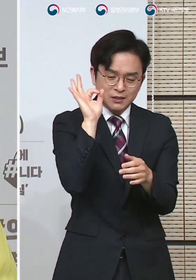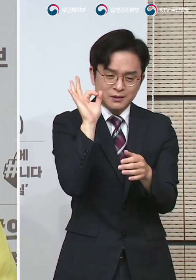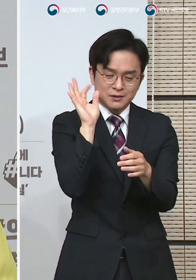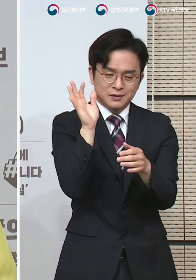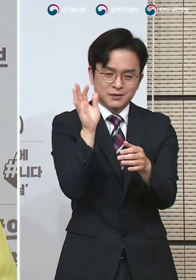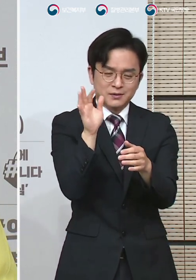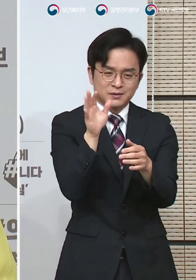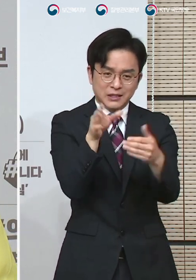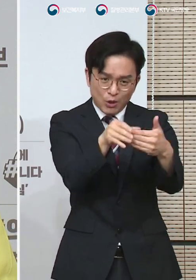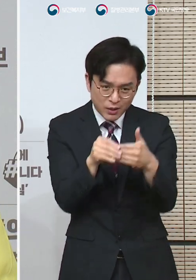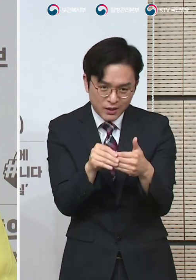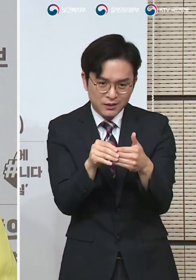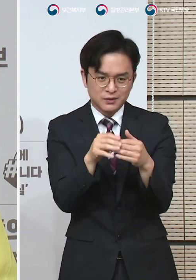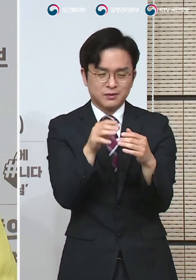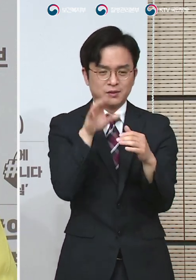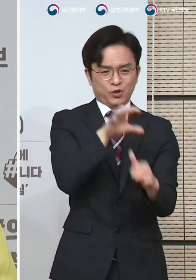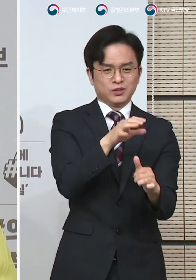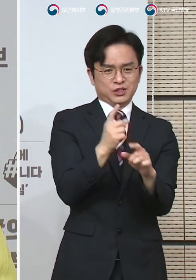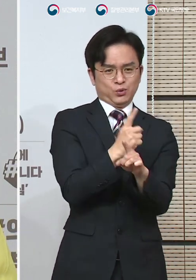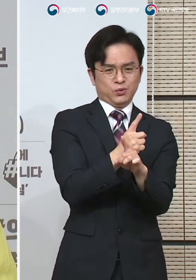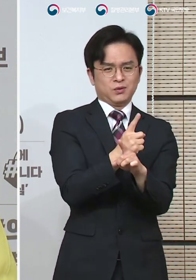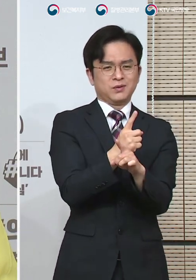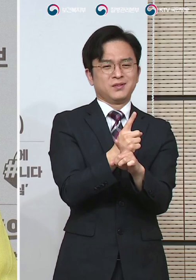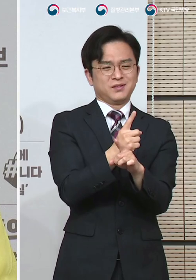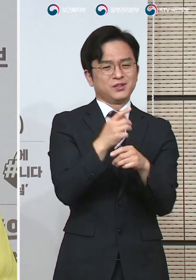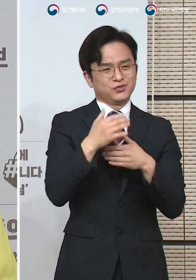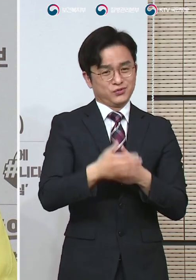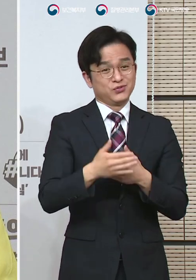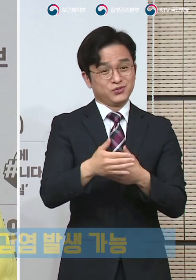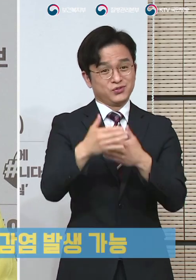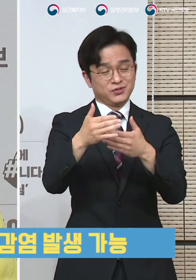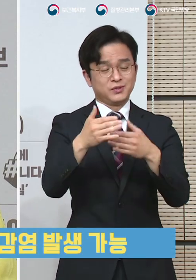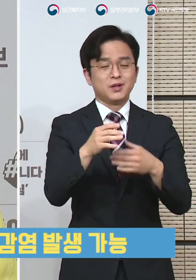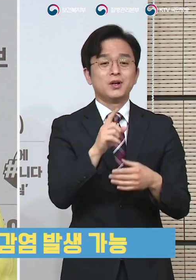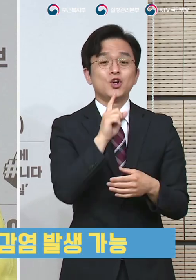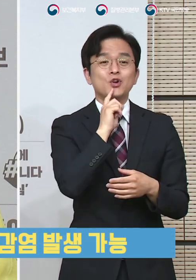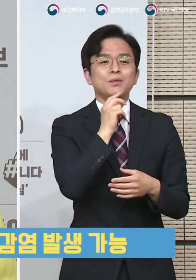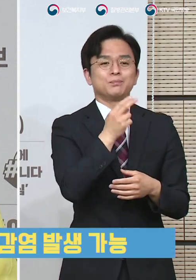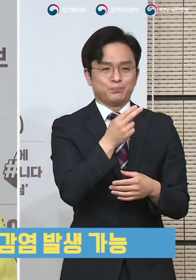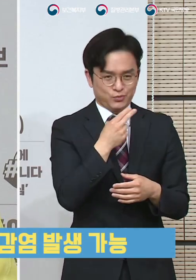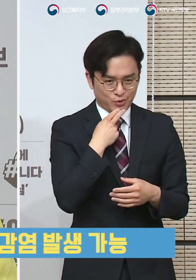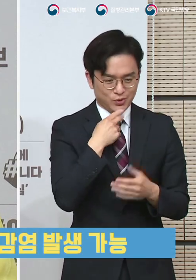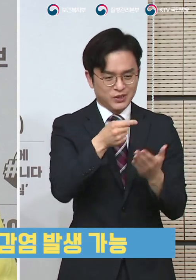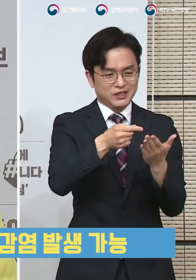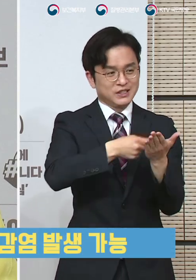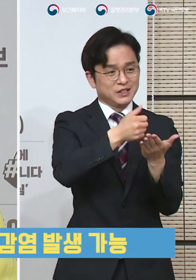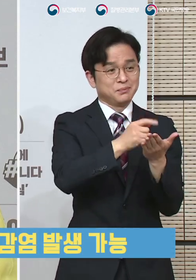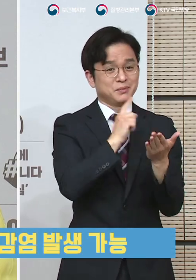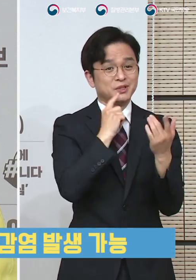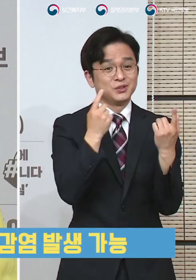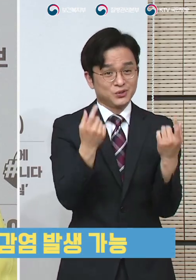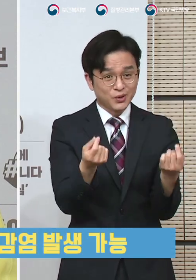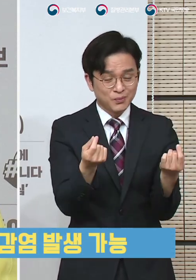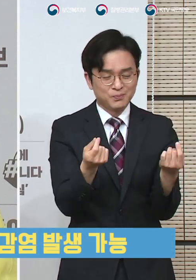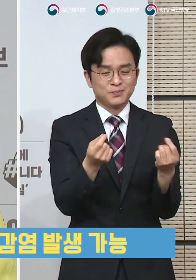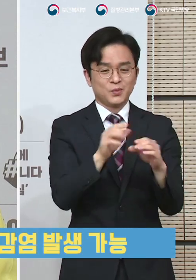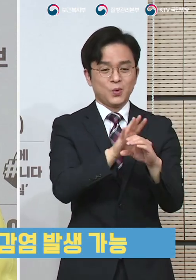사전에 100% 차단을 시키는 방법이 가장 좋습니다. 하지만 코로나19의 특성상